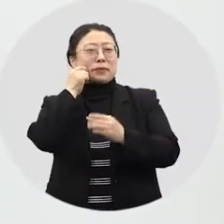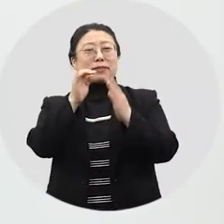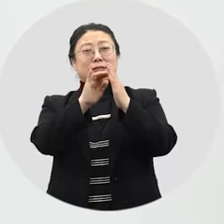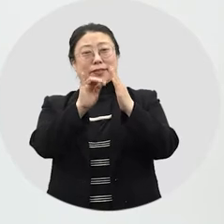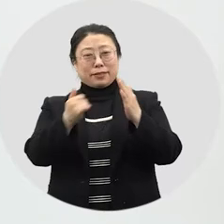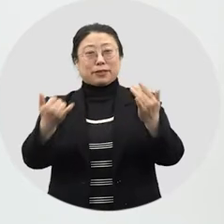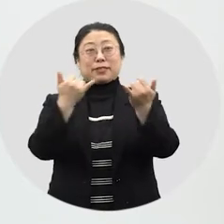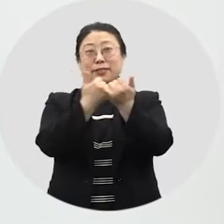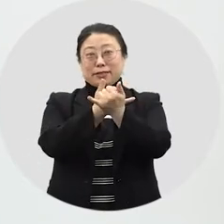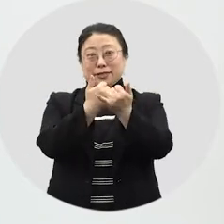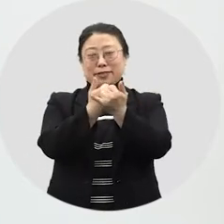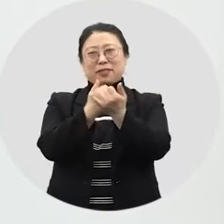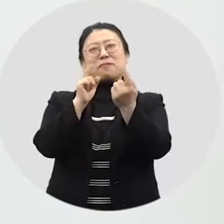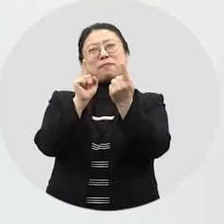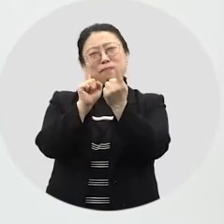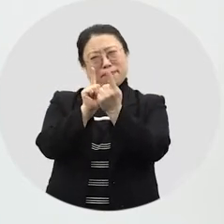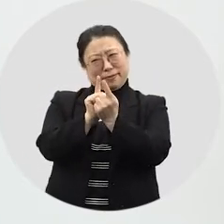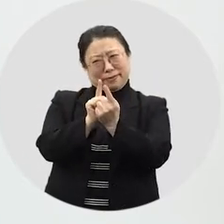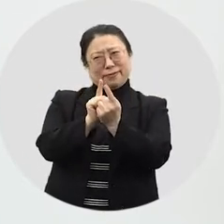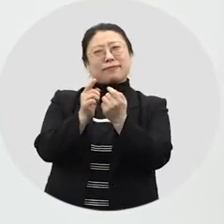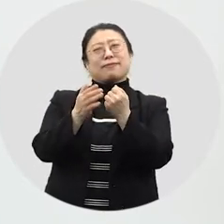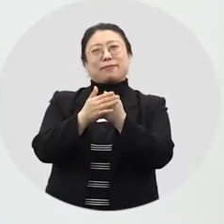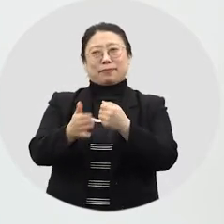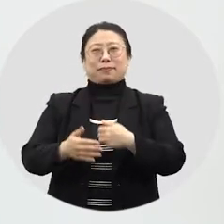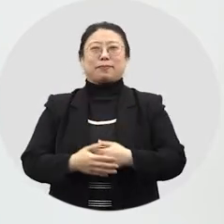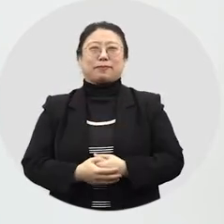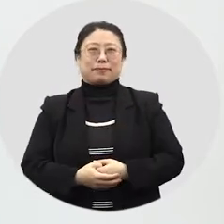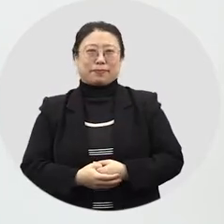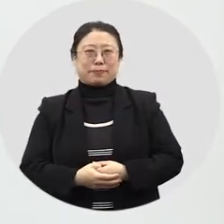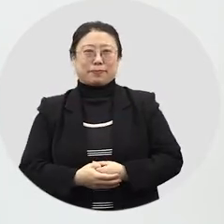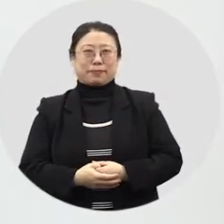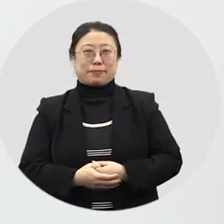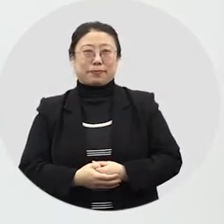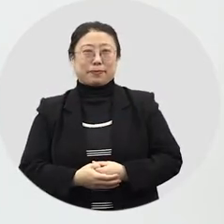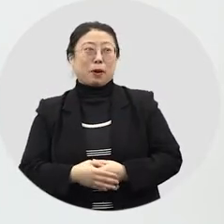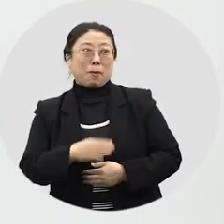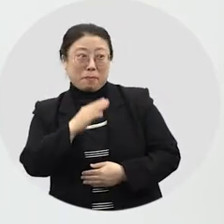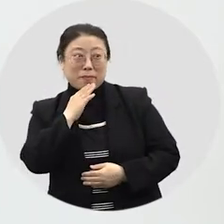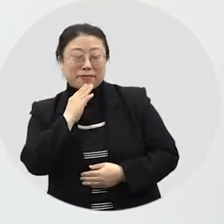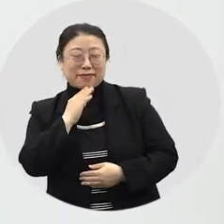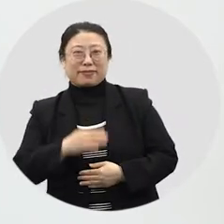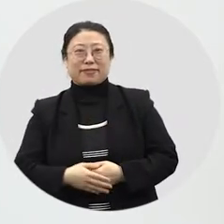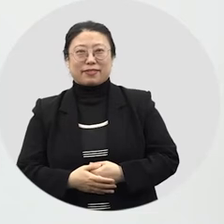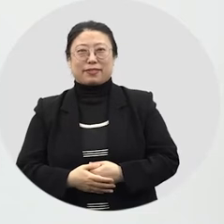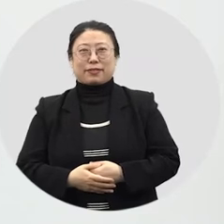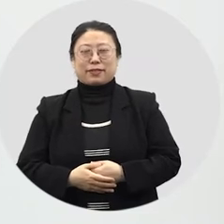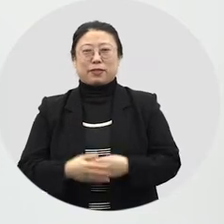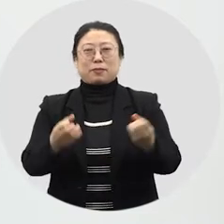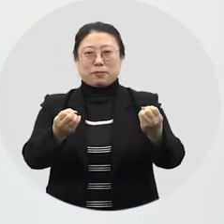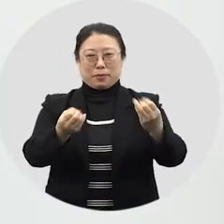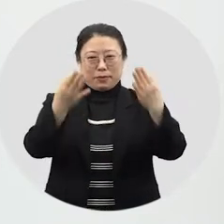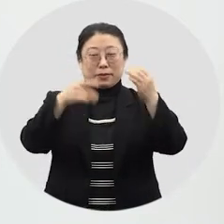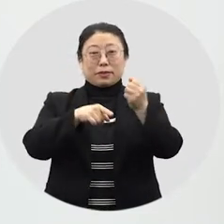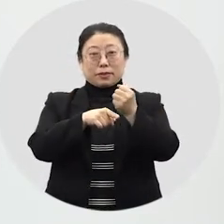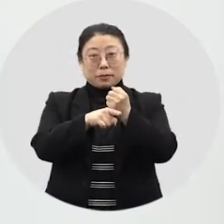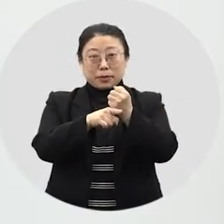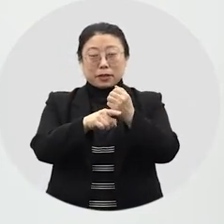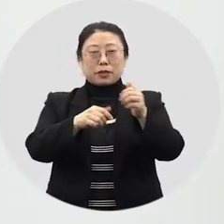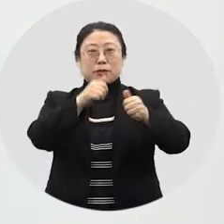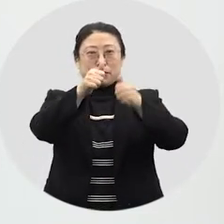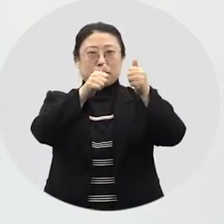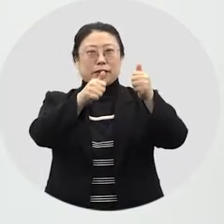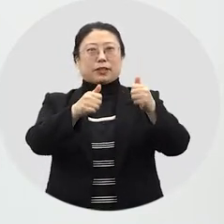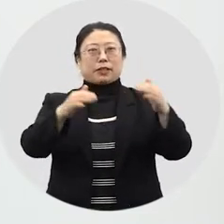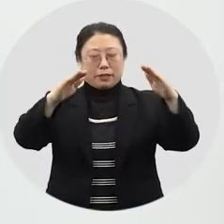못했던 가족과 친척들을 볼 수 있다는 것도 있어요. 맞아요. 명절의 의미에는 조상에게